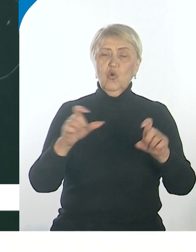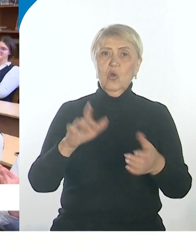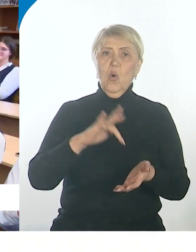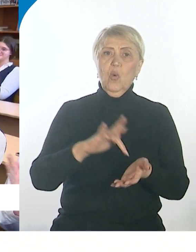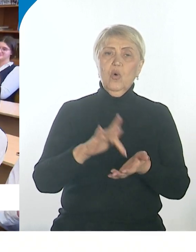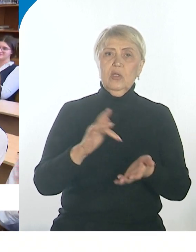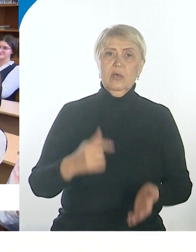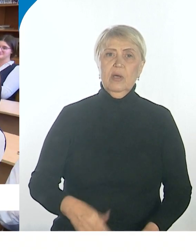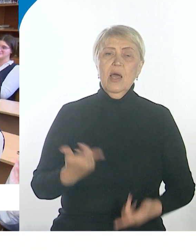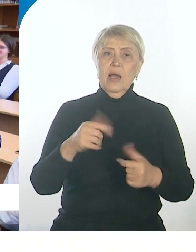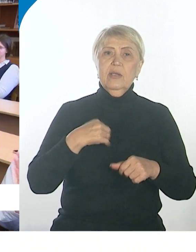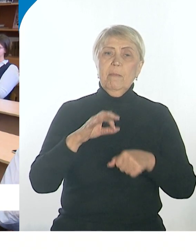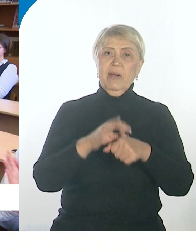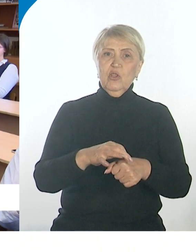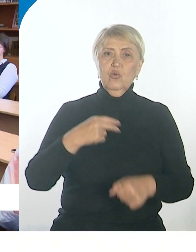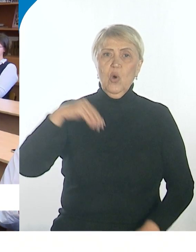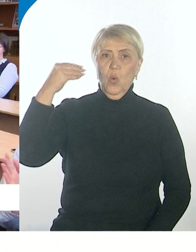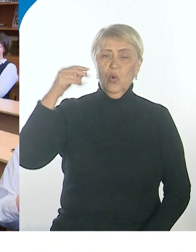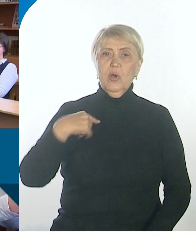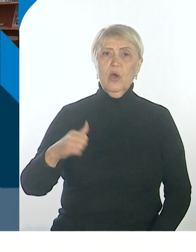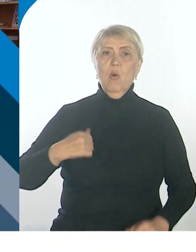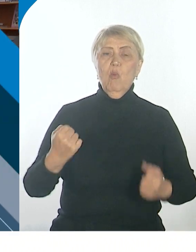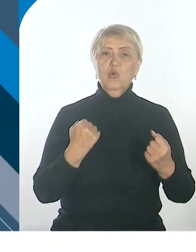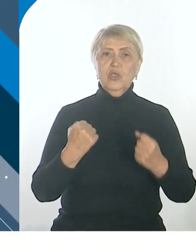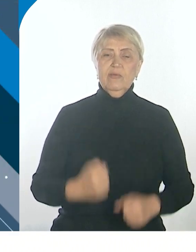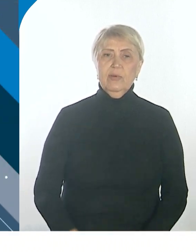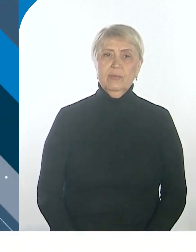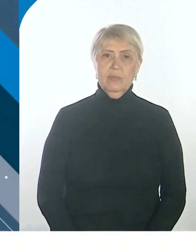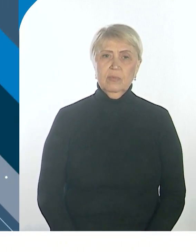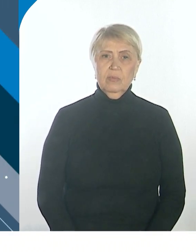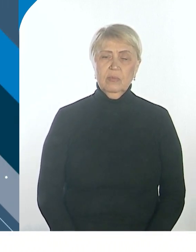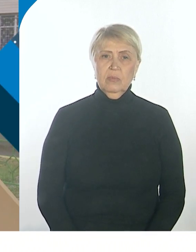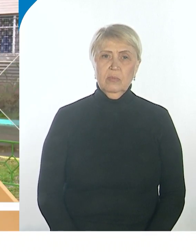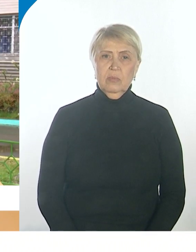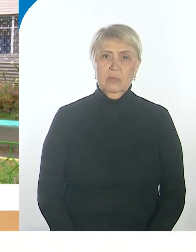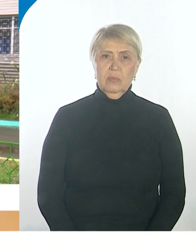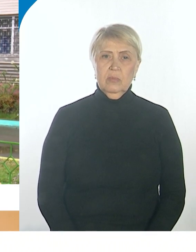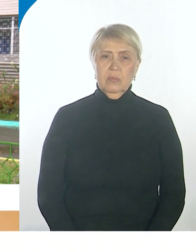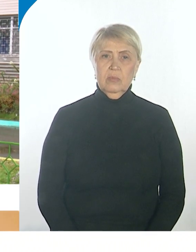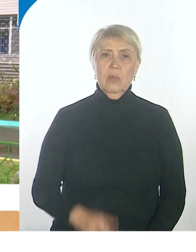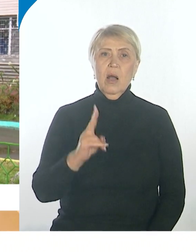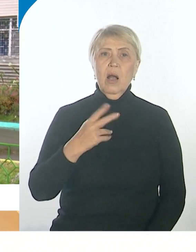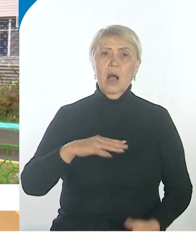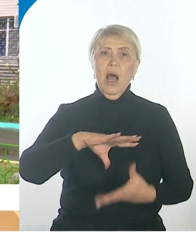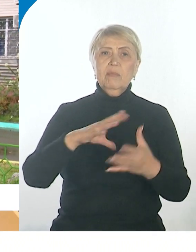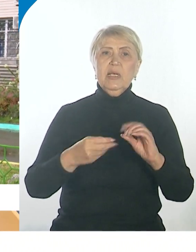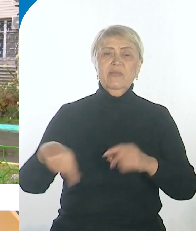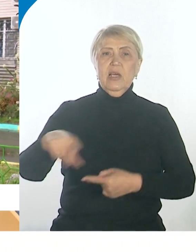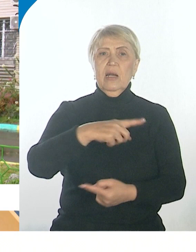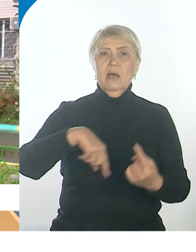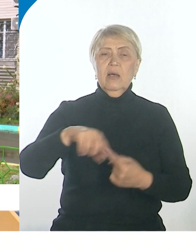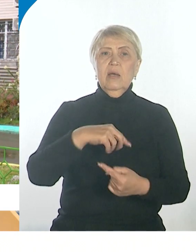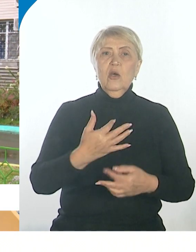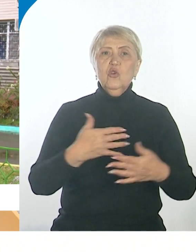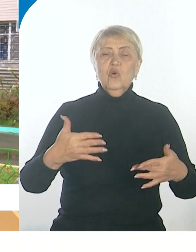уроки мужества. Игорь Сукачев, Максим Артиков. Смотри, Хабаровск. Ну, как атмосфера. Вы знаете, так радостно.